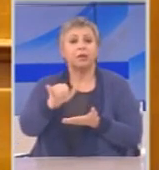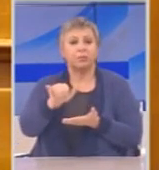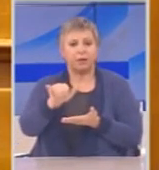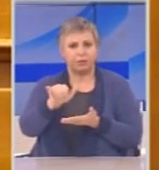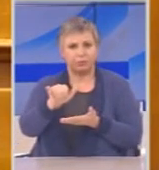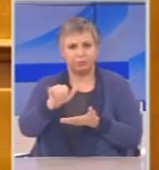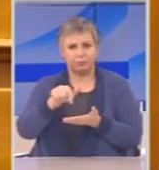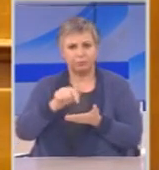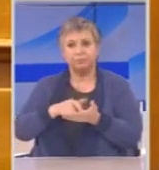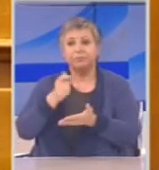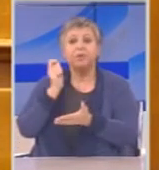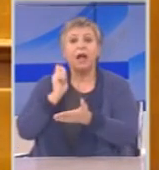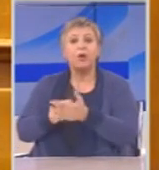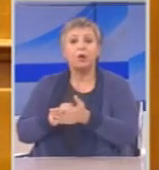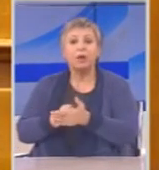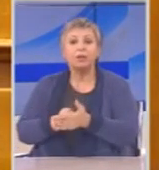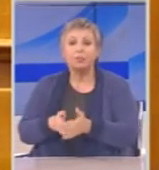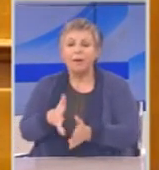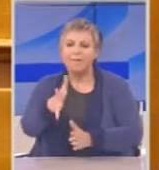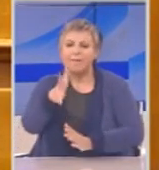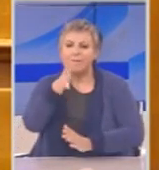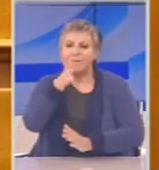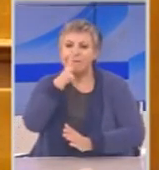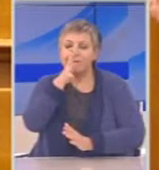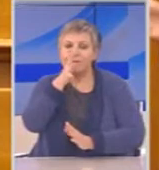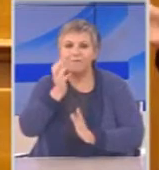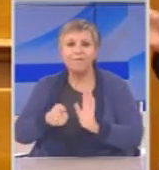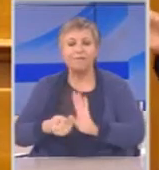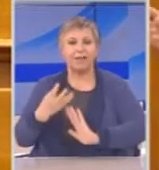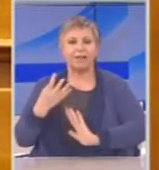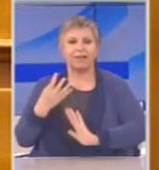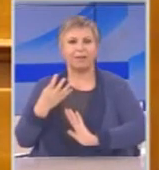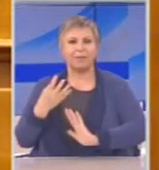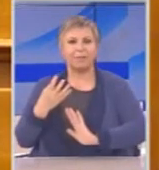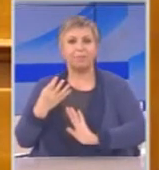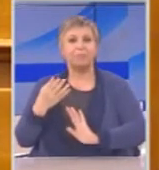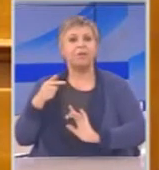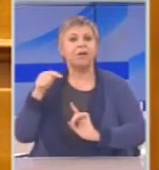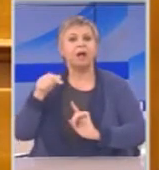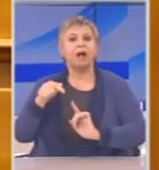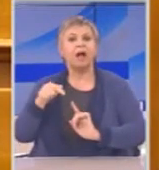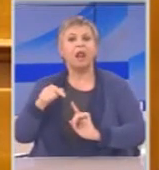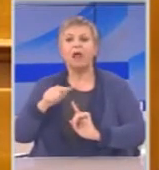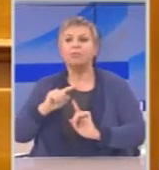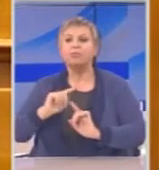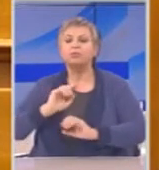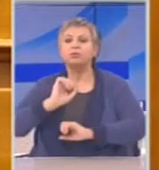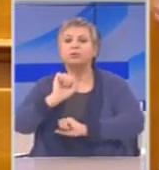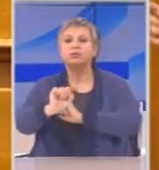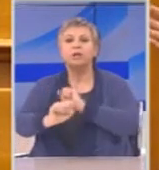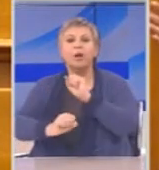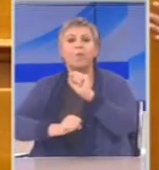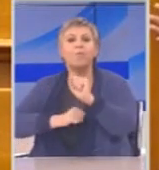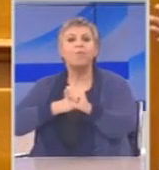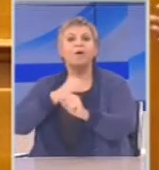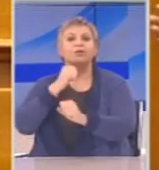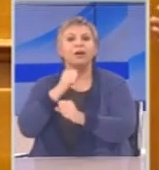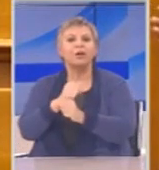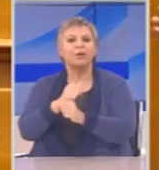αγοράζεις από το κουτί αλλά στο κύκλο ζωής του το κόστος του είναι τέσσερα αλφα